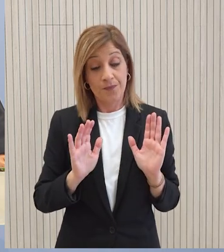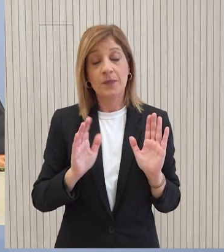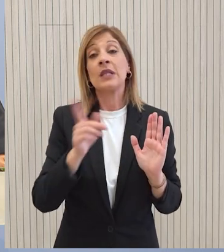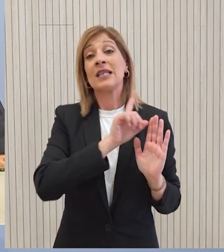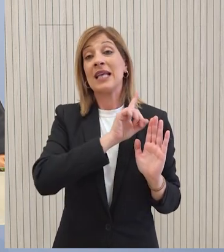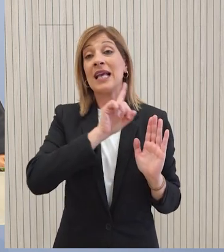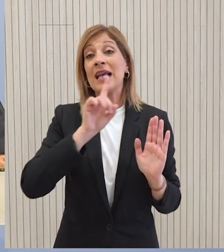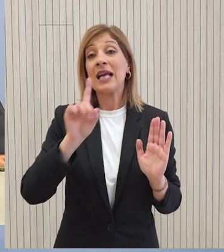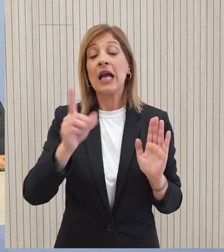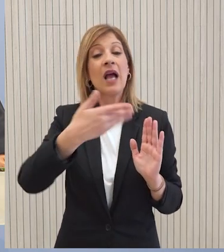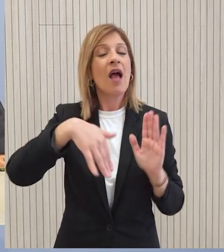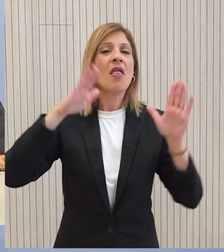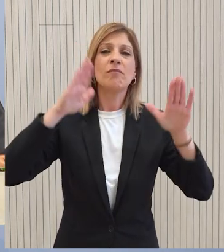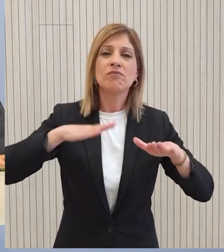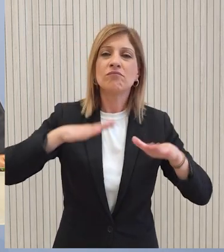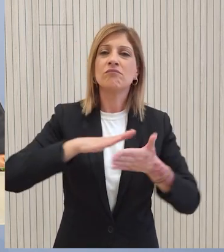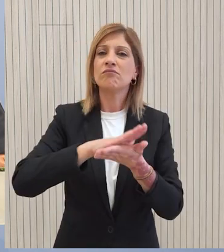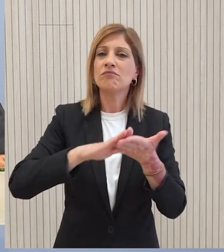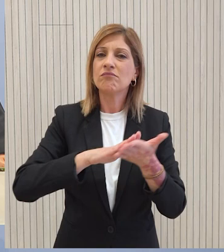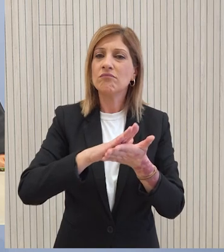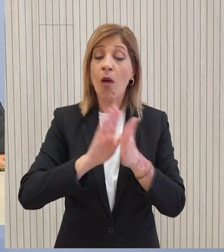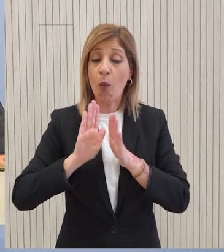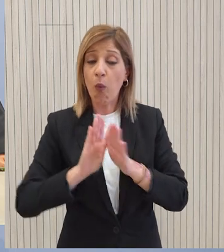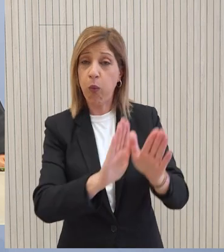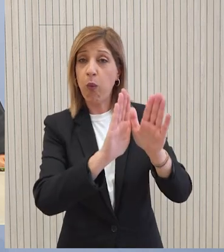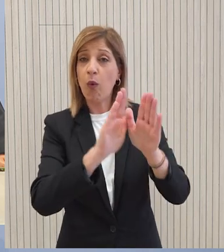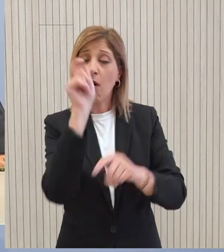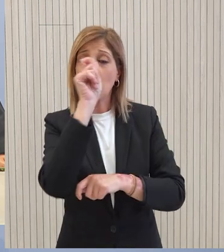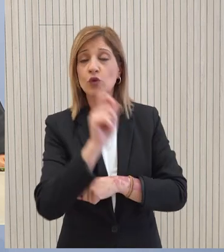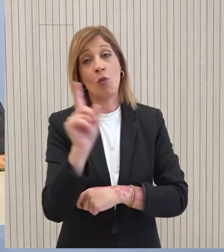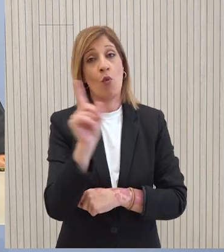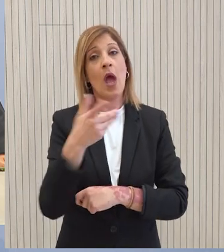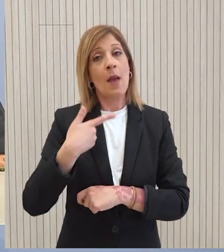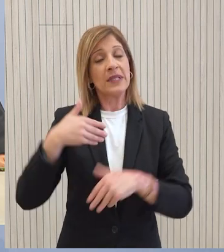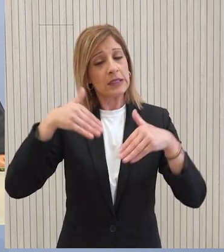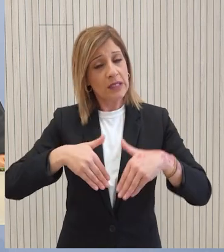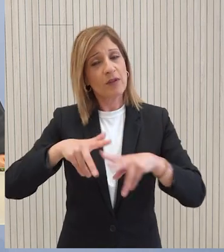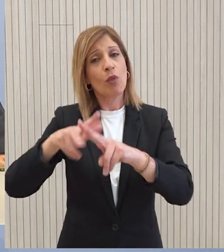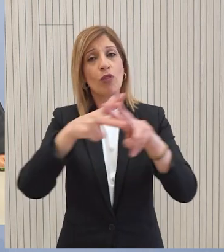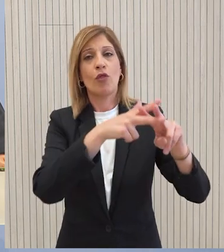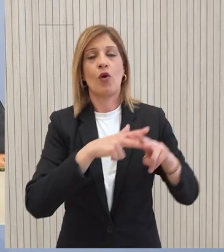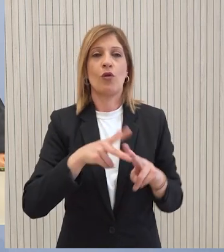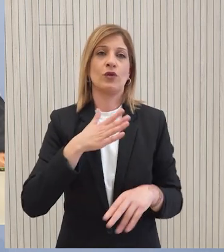μουσουλμανικών θρησκευτικών μνημείων δεν έχει εγκαταλειφθεί ούτε βεβαίως και έχει δοθεί άλλη χρήση.